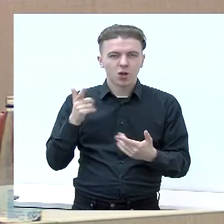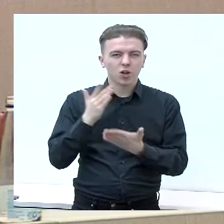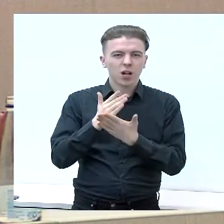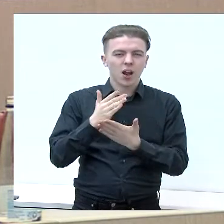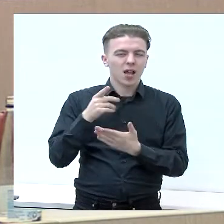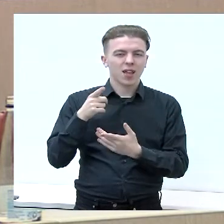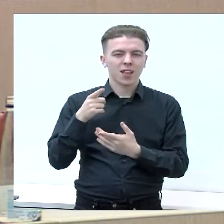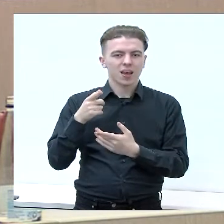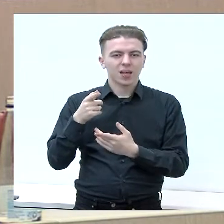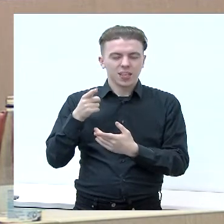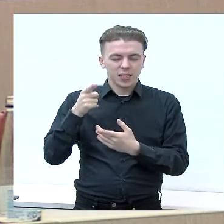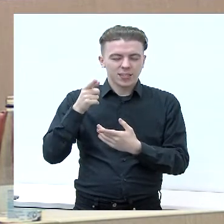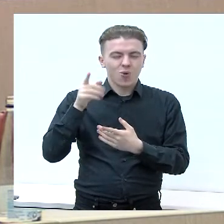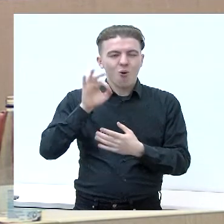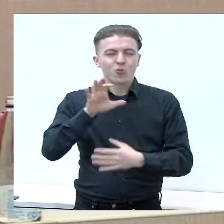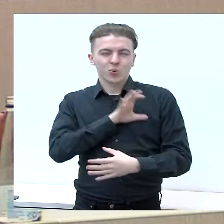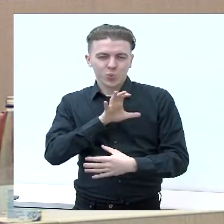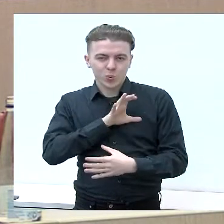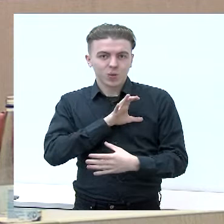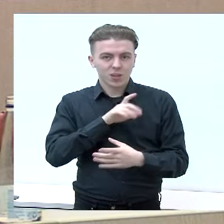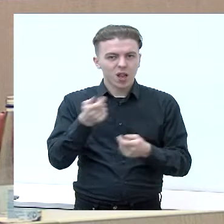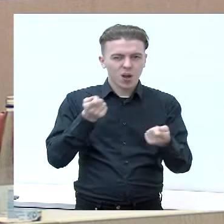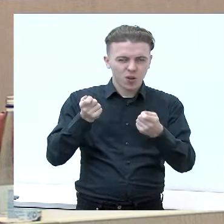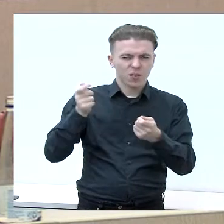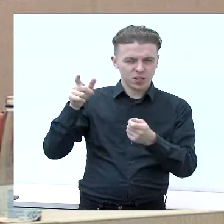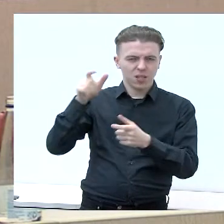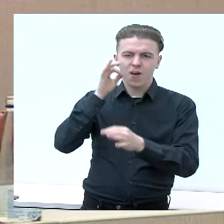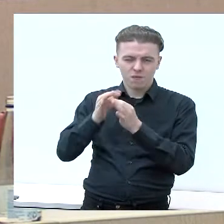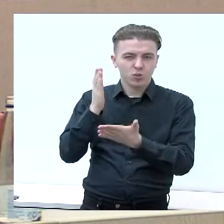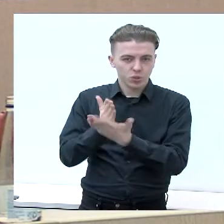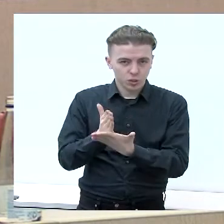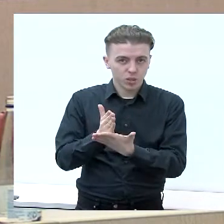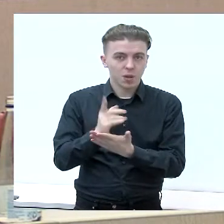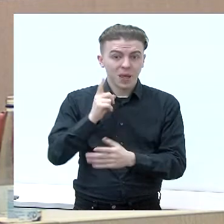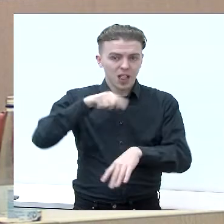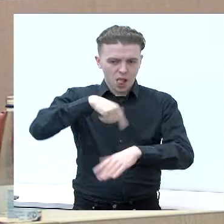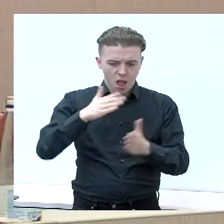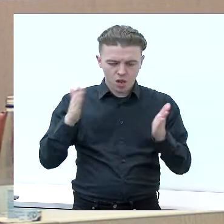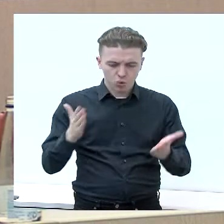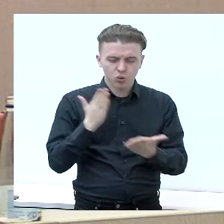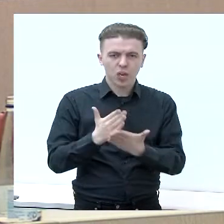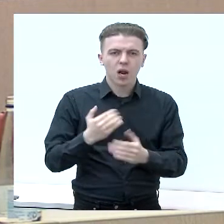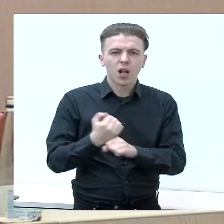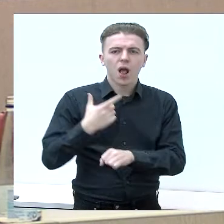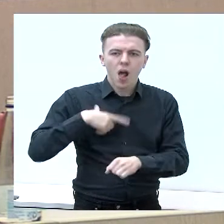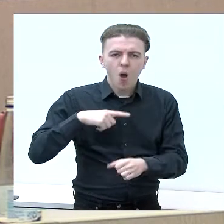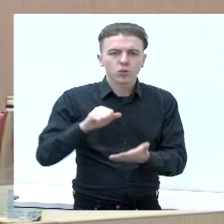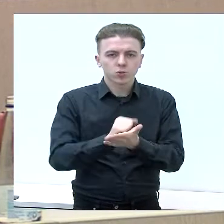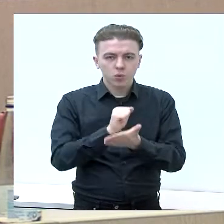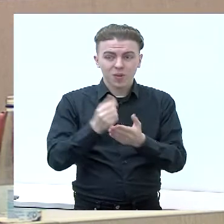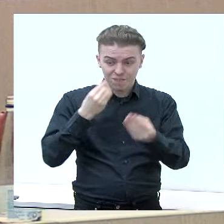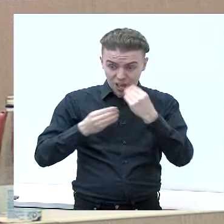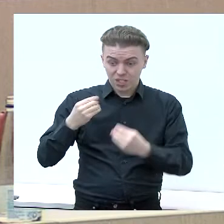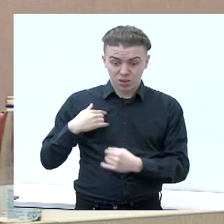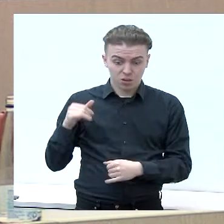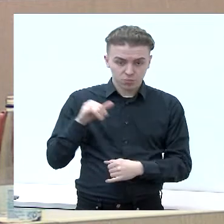agentūra viską trukdų, bet laiko tarpas, kurį tenka laukti tam verslininkui